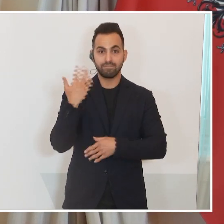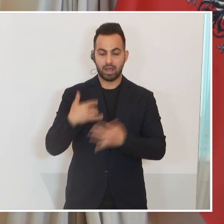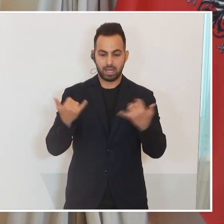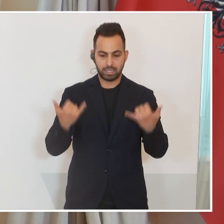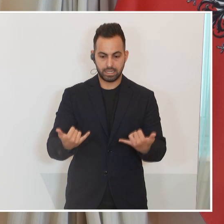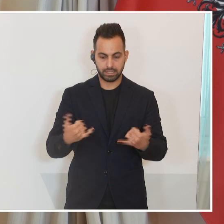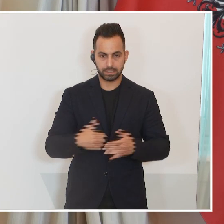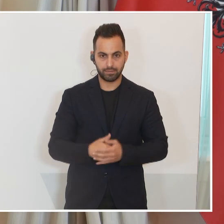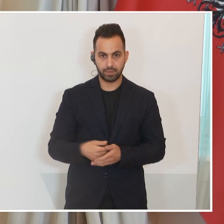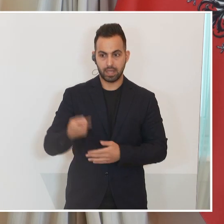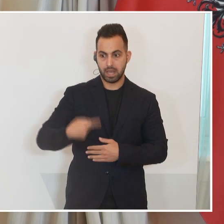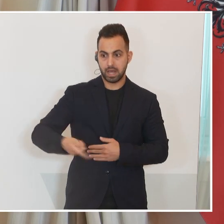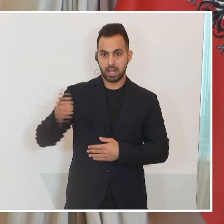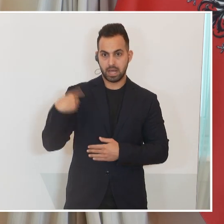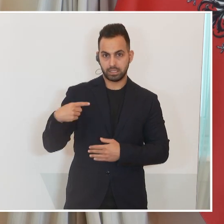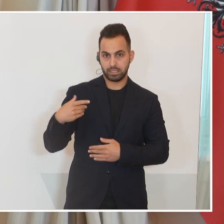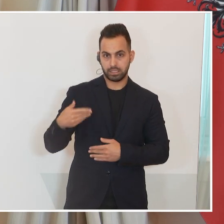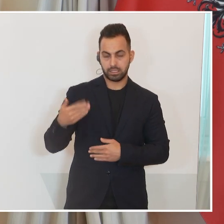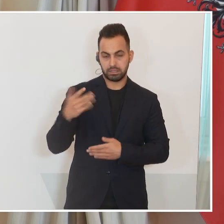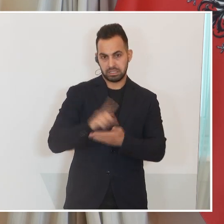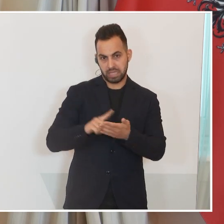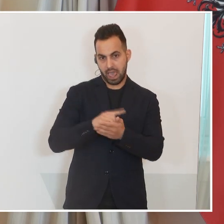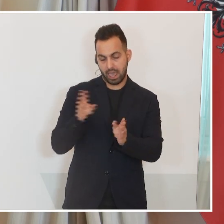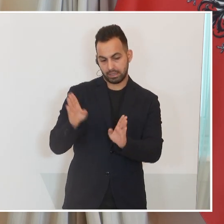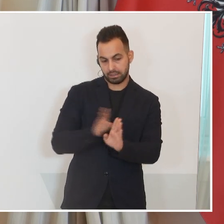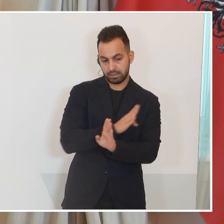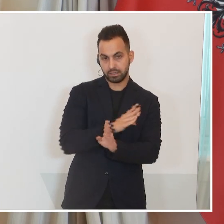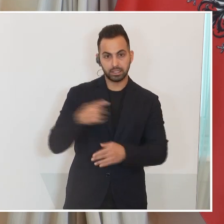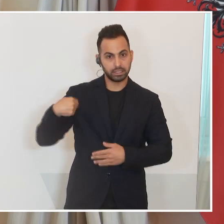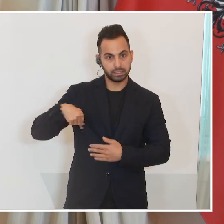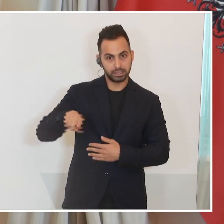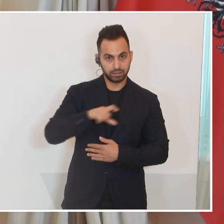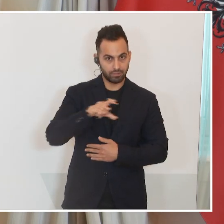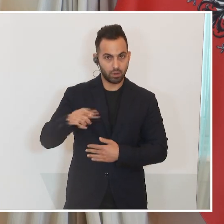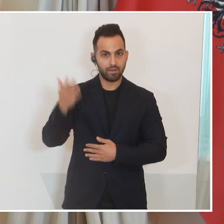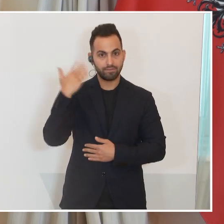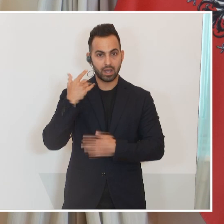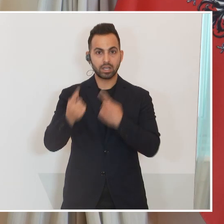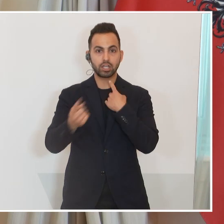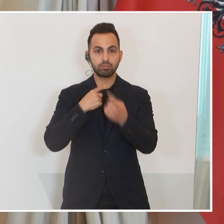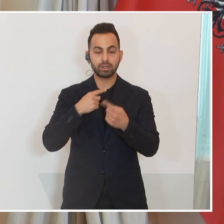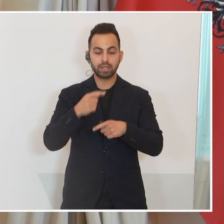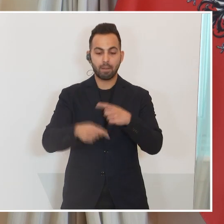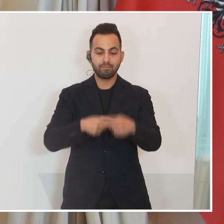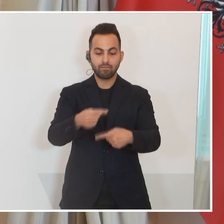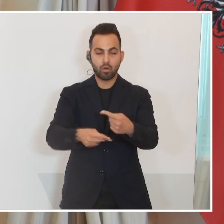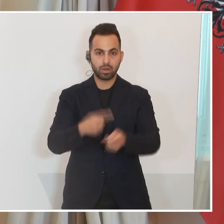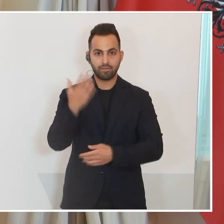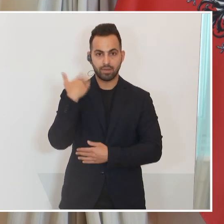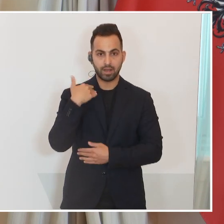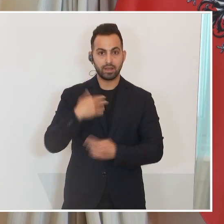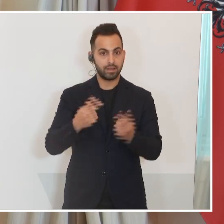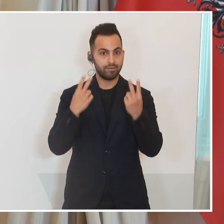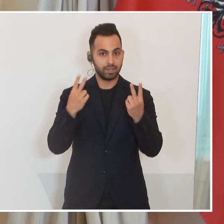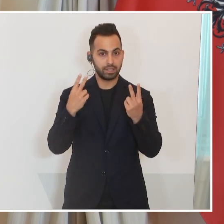in der letzten Zeit, in dieser Woche eine Gesprächsabfolge mit